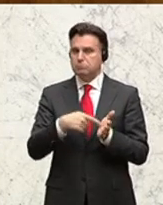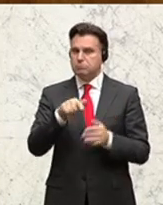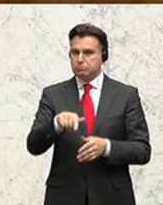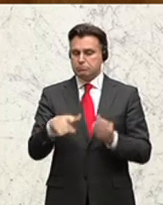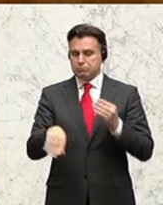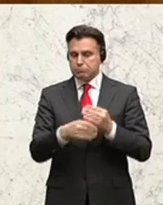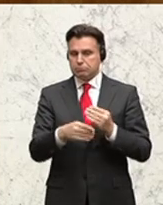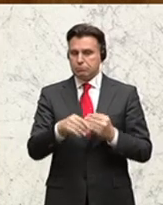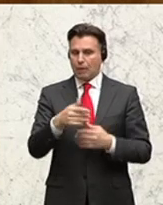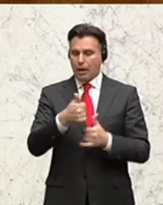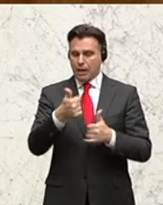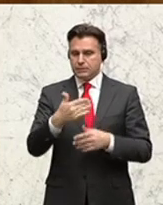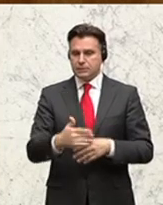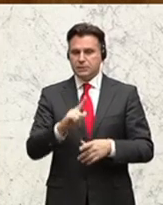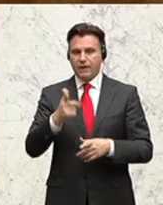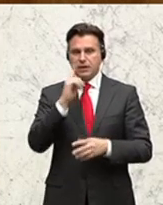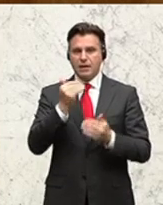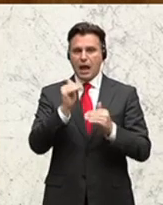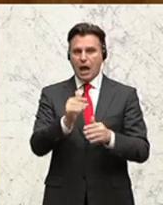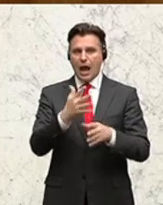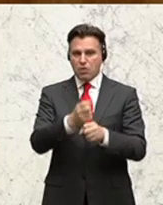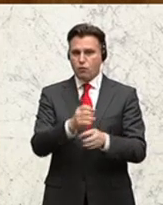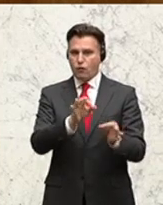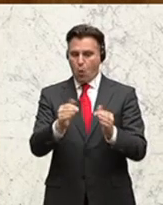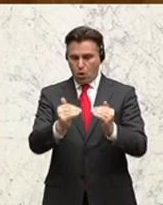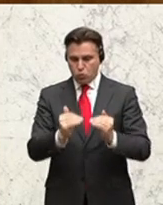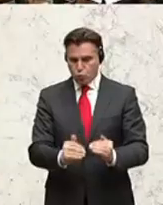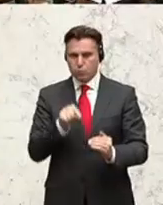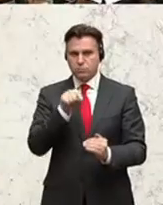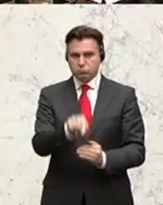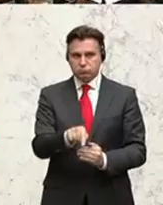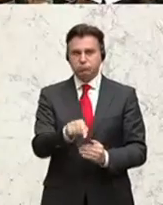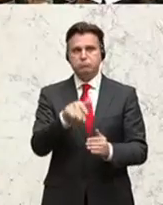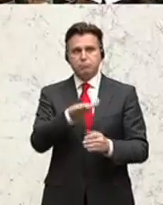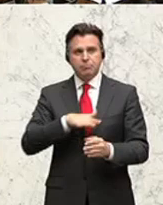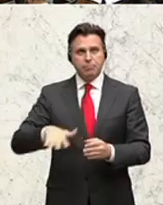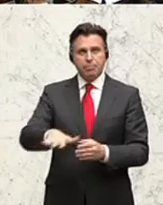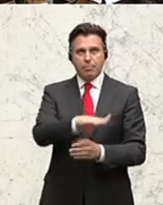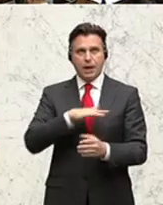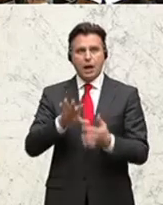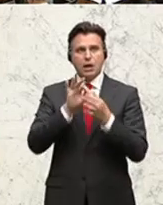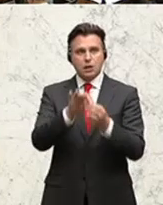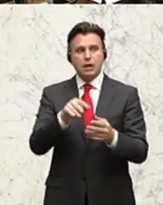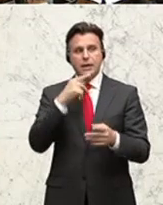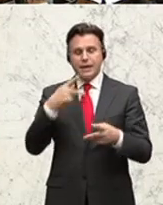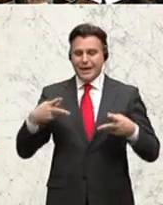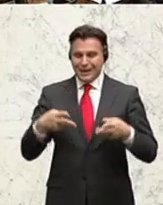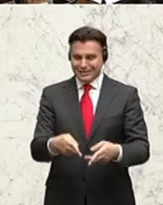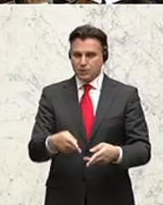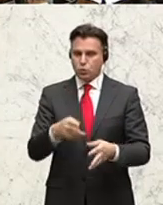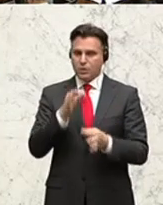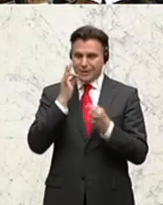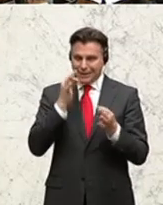Anlage 1 der zweiten Tierhaltungsverordnung so zu ändern, dass der vom Verordnungsgeber intendierte Geltungsbereich in Bezug auf die Kastration von